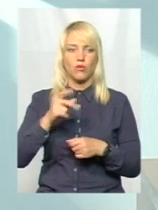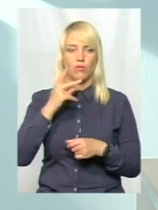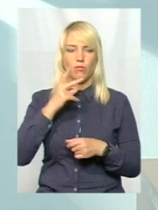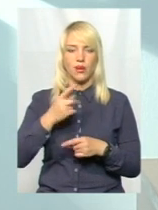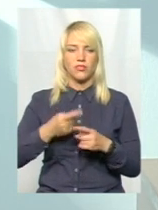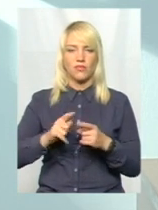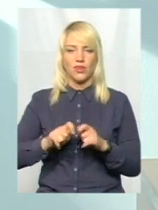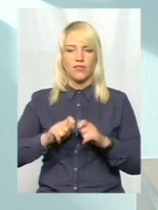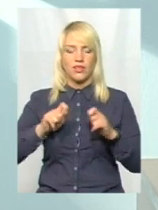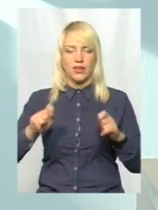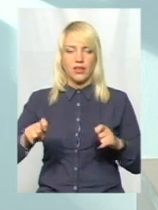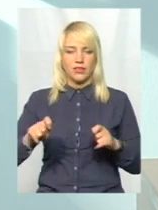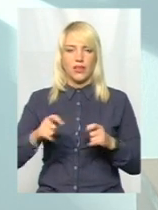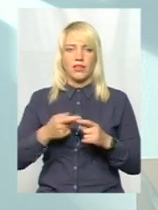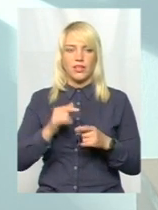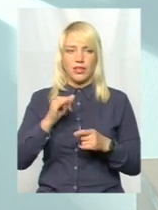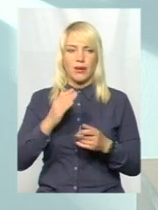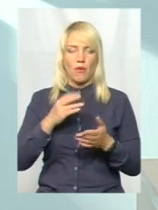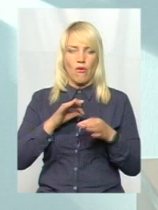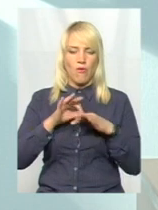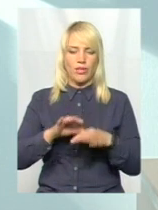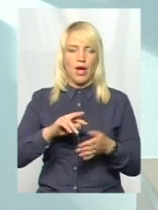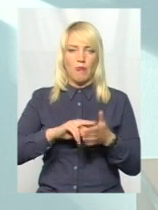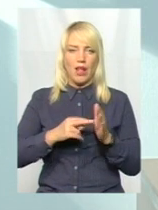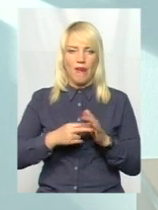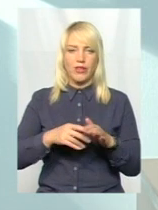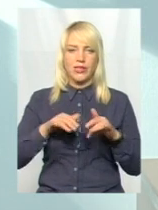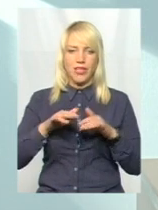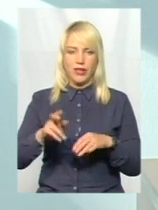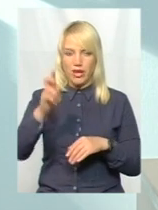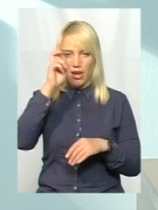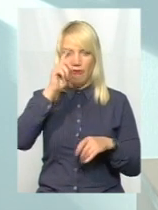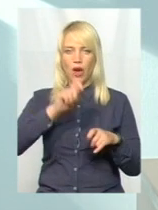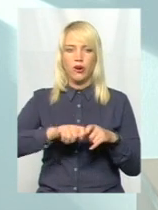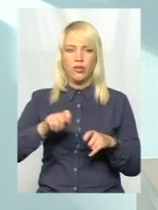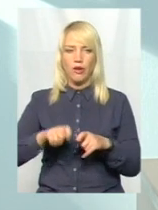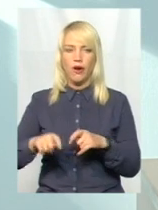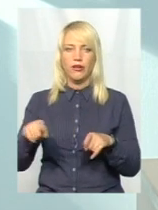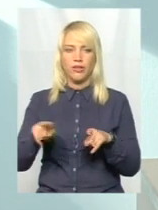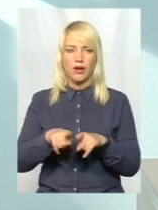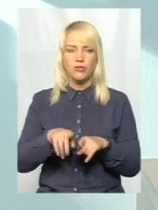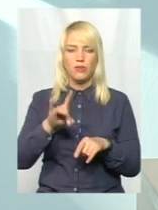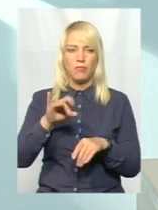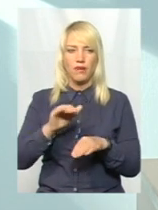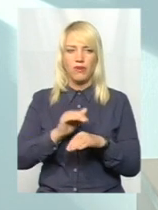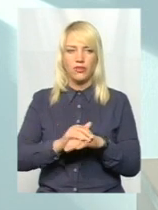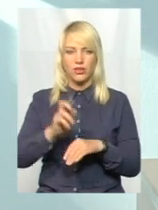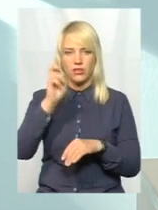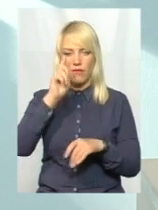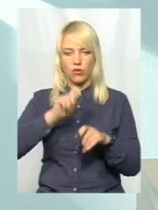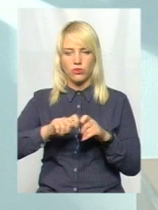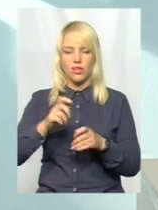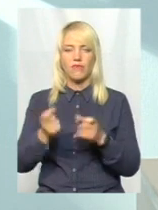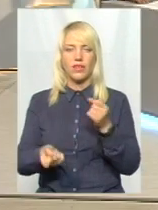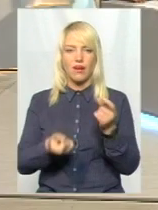відкриті у вільному доступі. Проводяться планові заходи державного контролю. При проведенні планових заходів державного контролю зазвичай виявляється